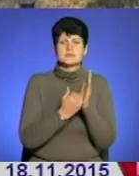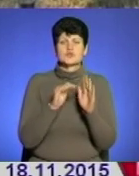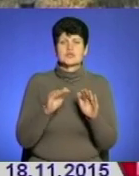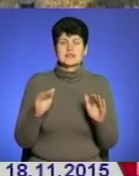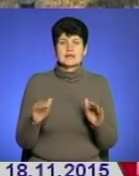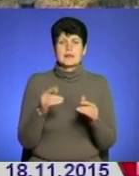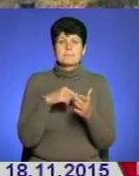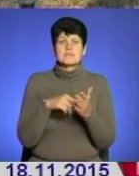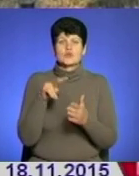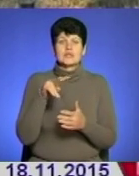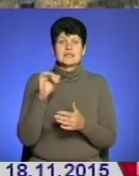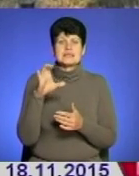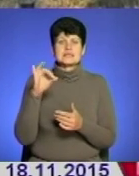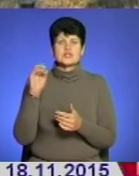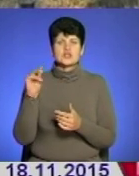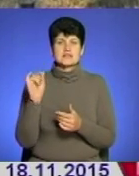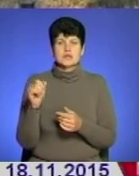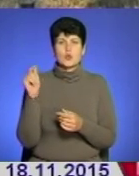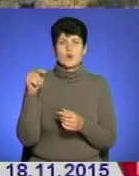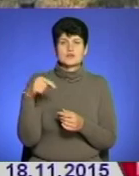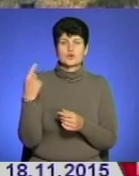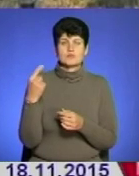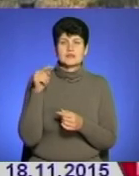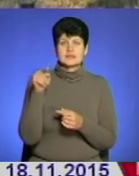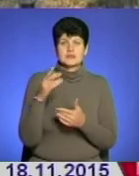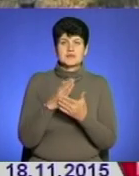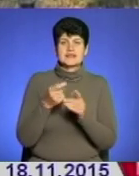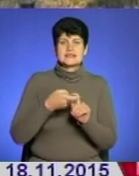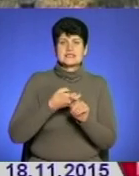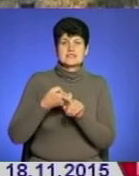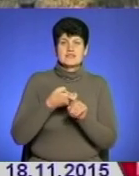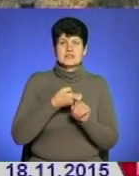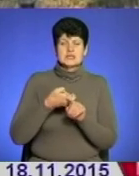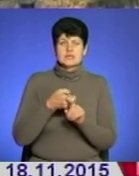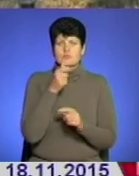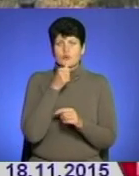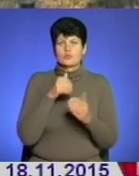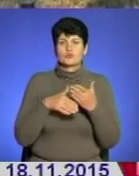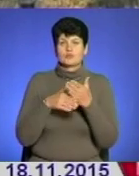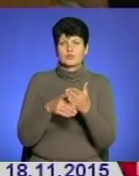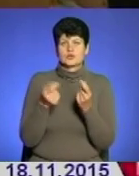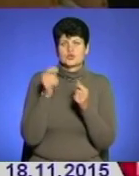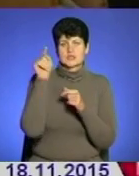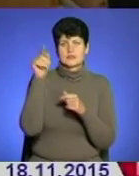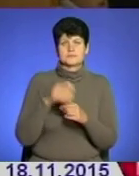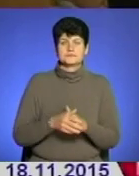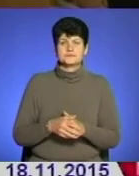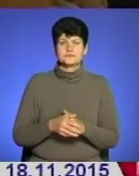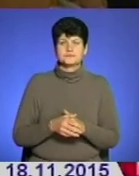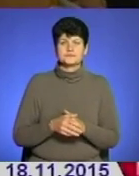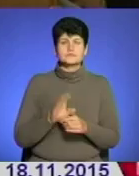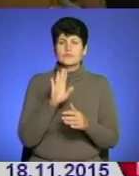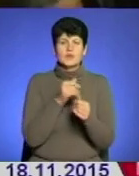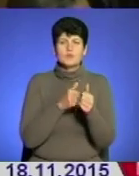міста Лесичанськ, це Луганська область. Там налагодили зв'язки і спробуємо допомогти трохи туди. Тому не